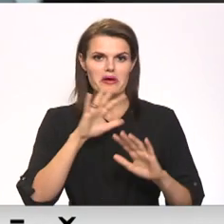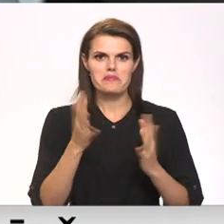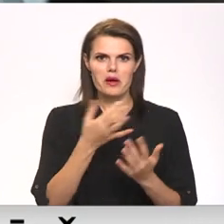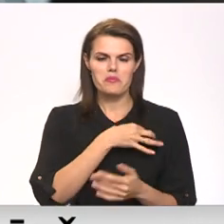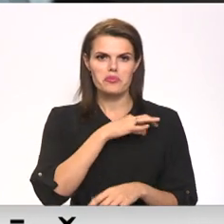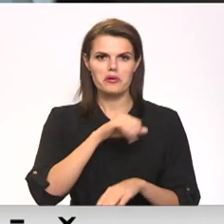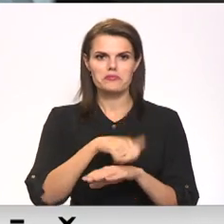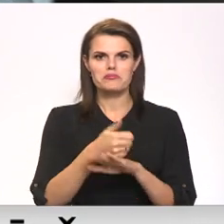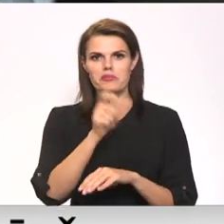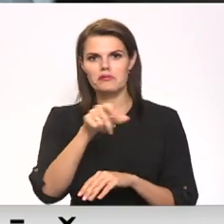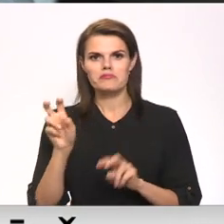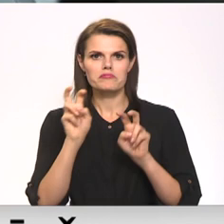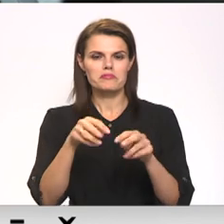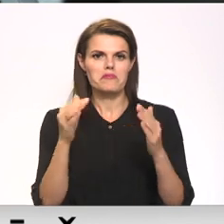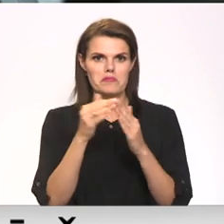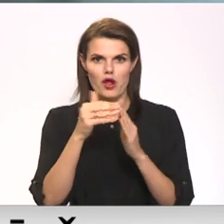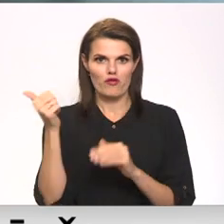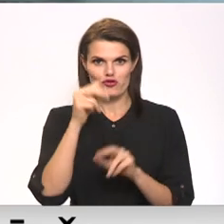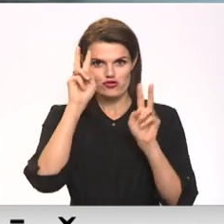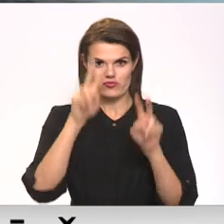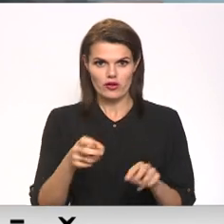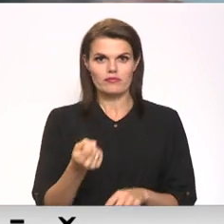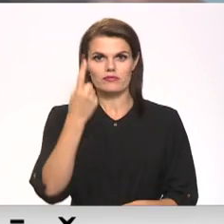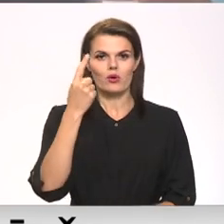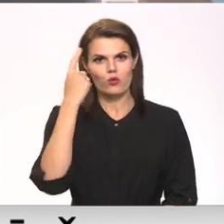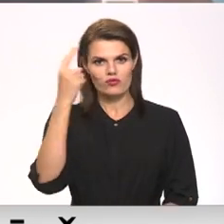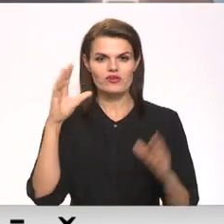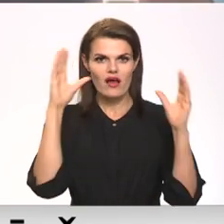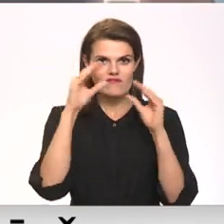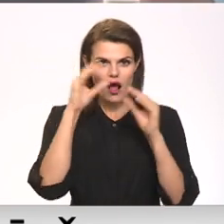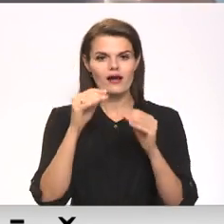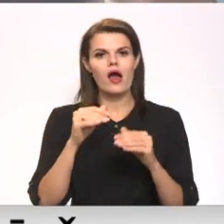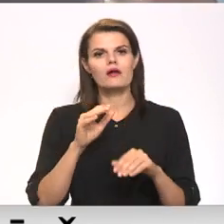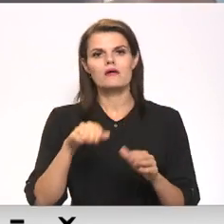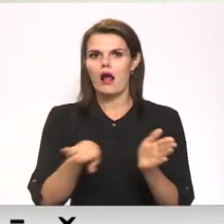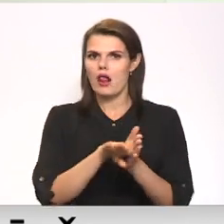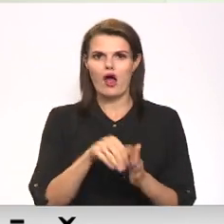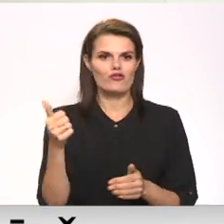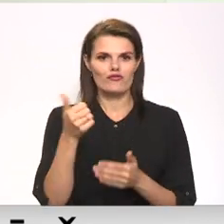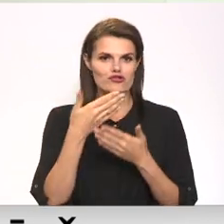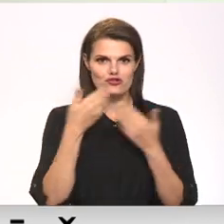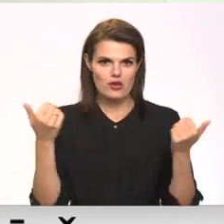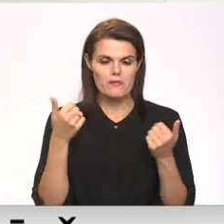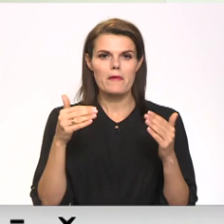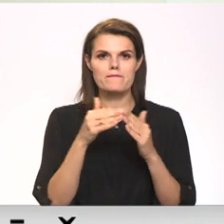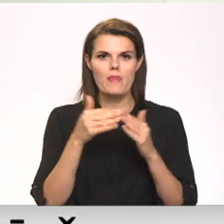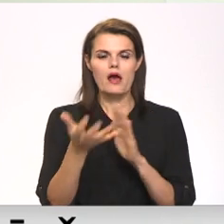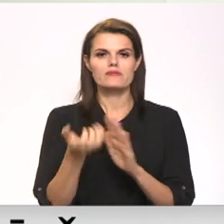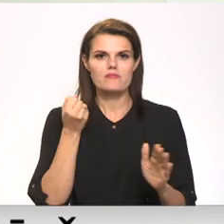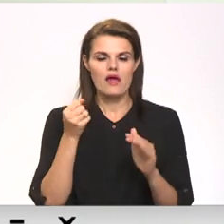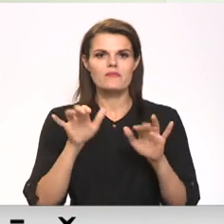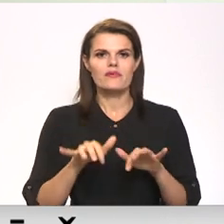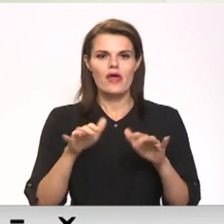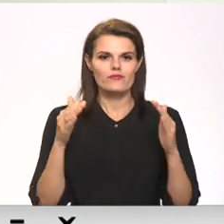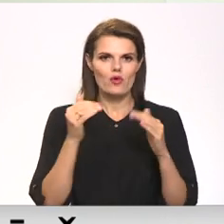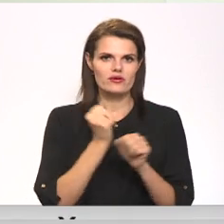pārstāvju vizīti mājās, nesot zinājis līdz pat vakaram. Tā notikusi bez viņa klāt būtnes. Mājās paņēma darba dators, kas man